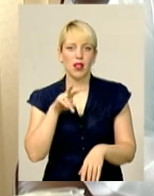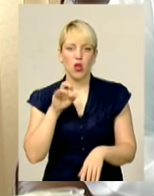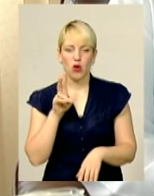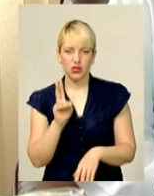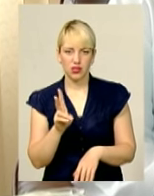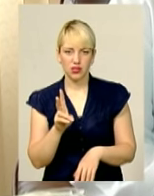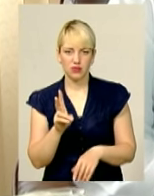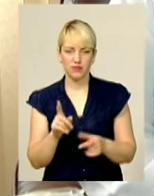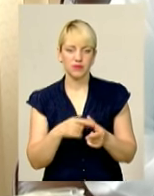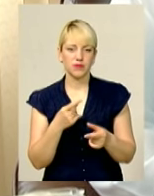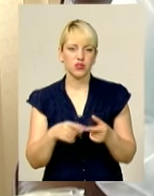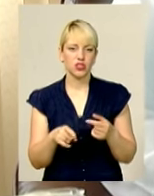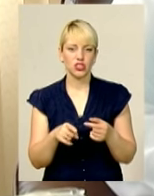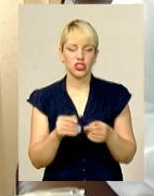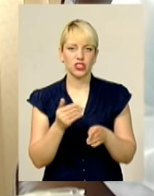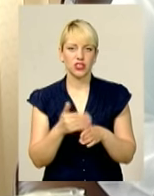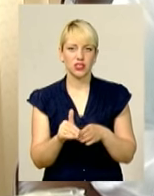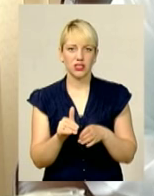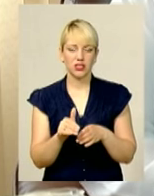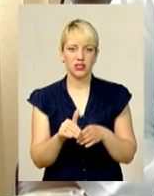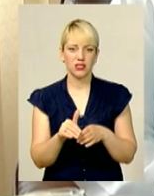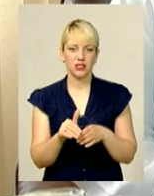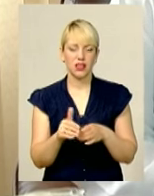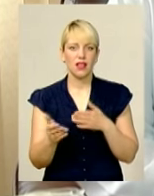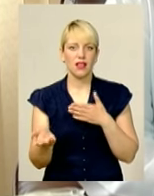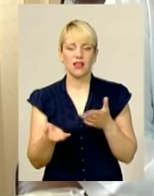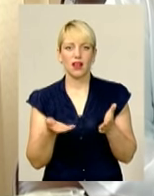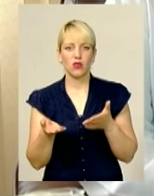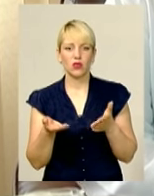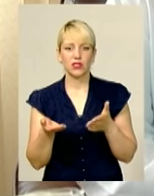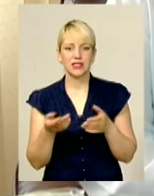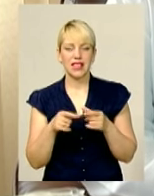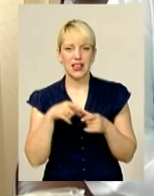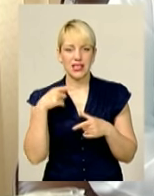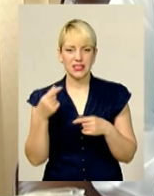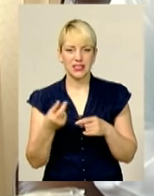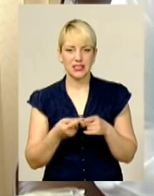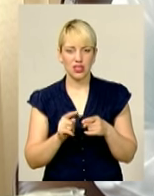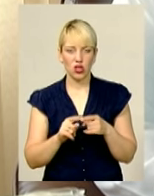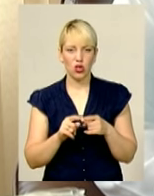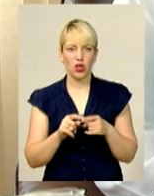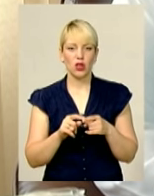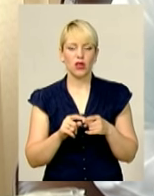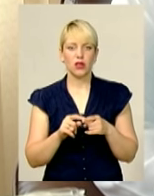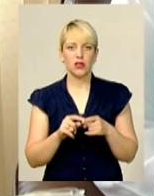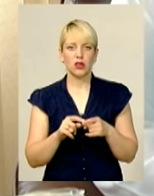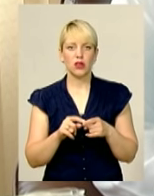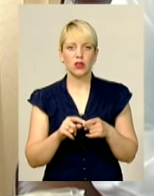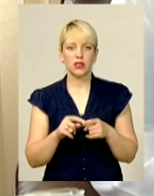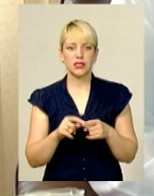частини листя цієї рослини, чи ще чогось,